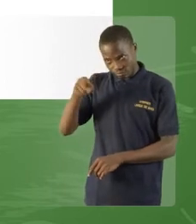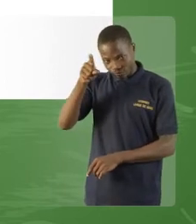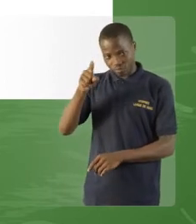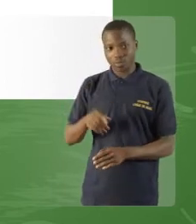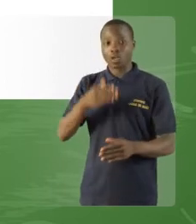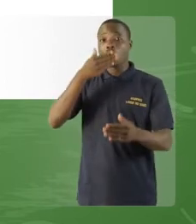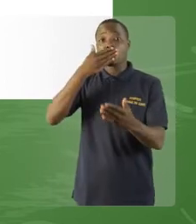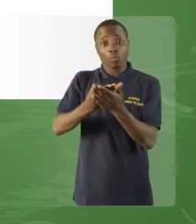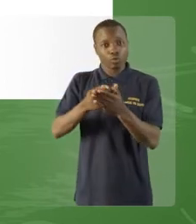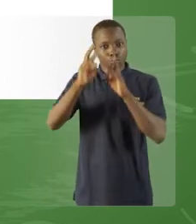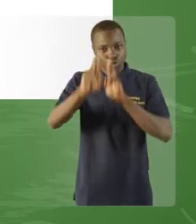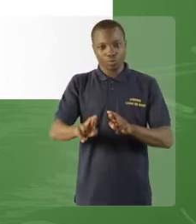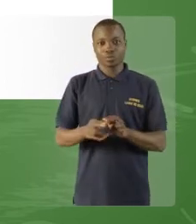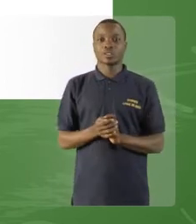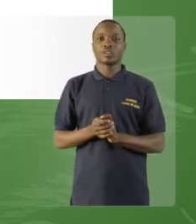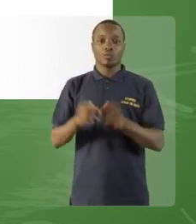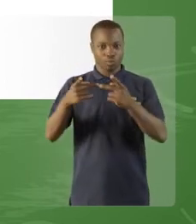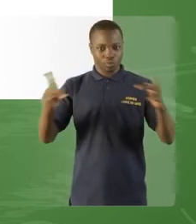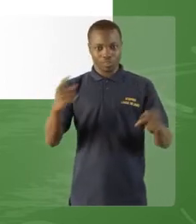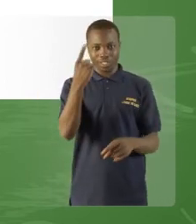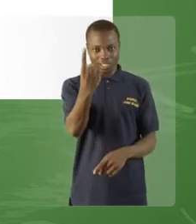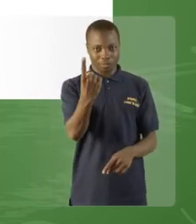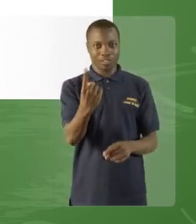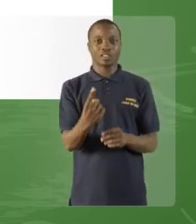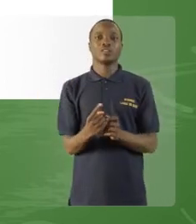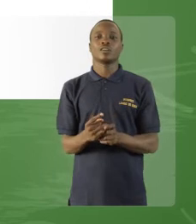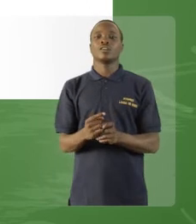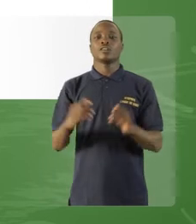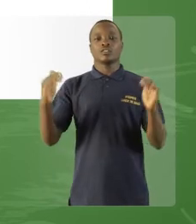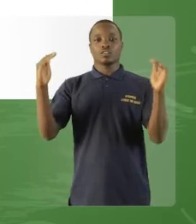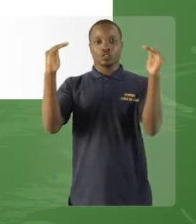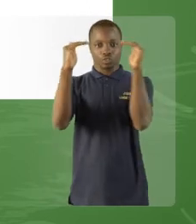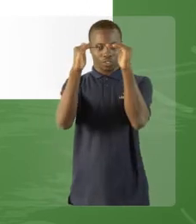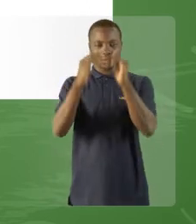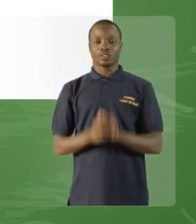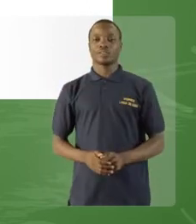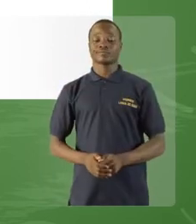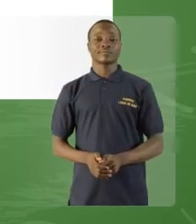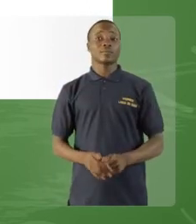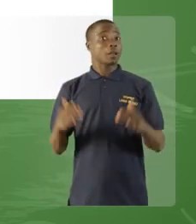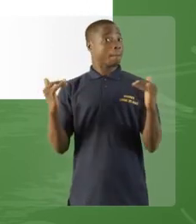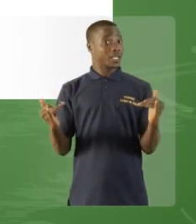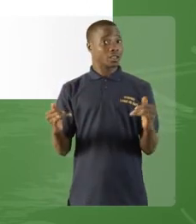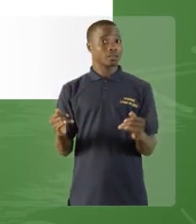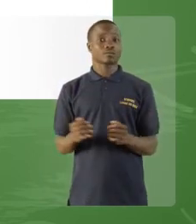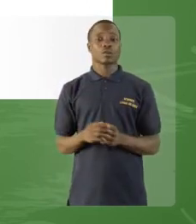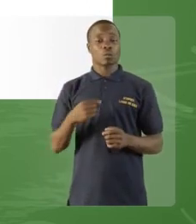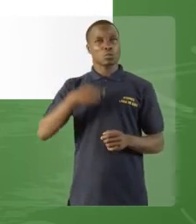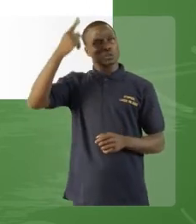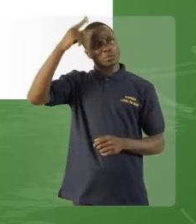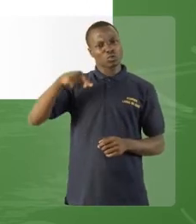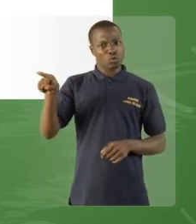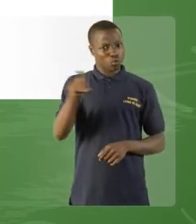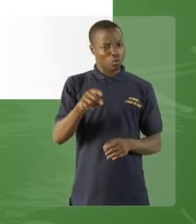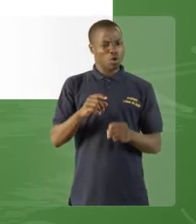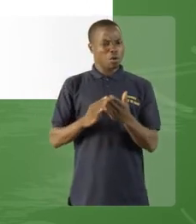Ici, les deux propositions sont séparées par une virgule. Donc, la